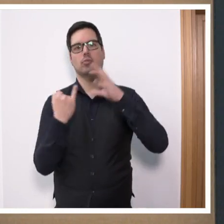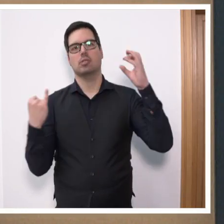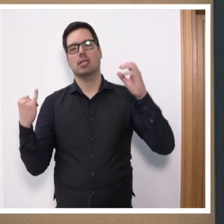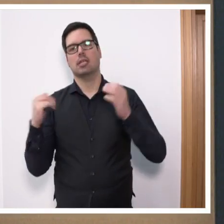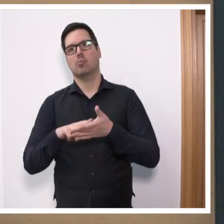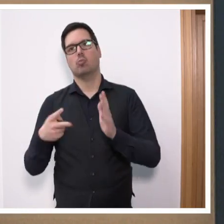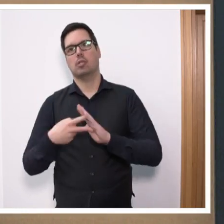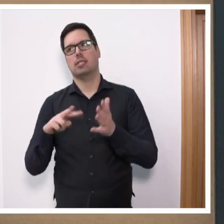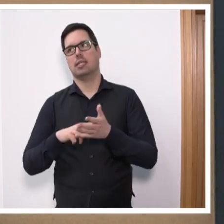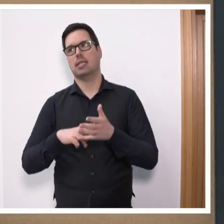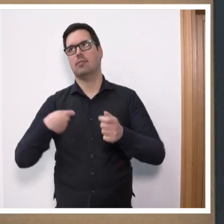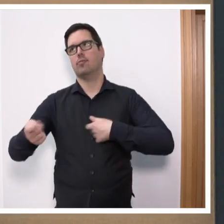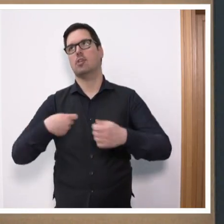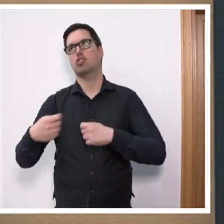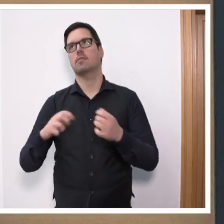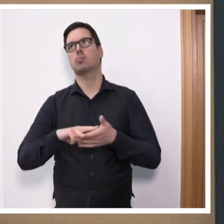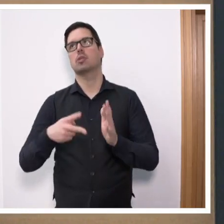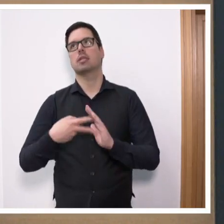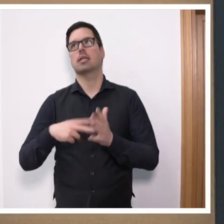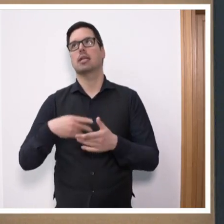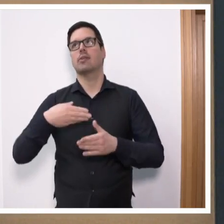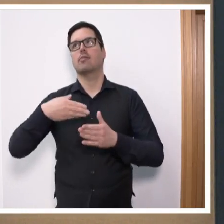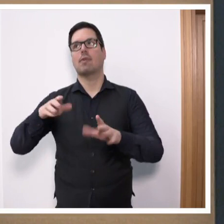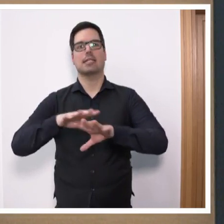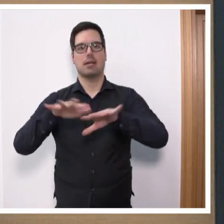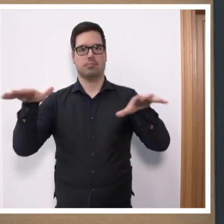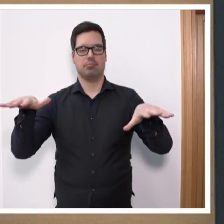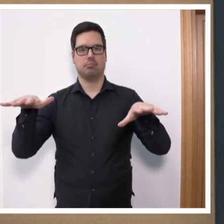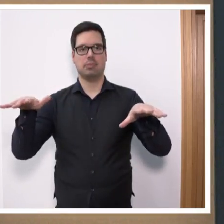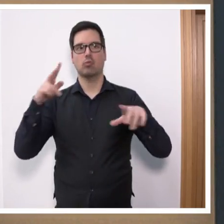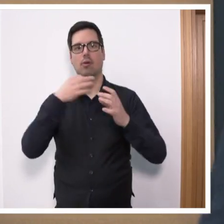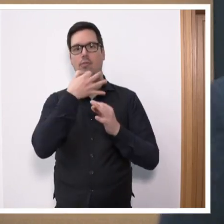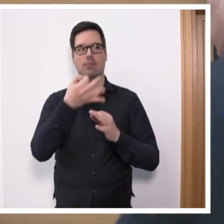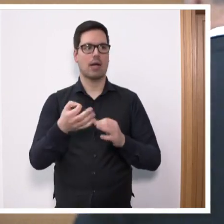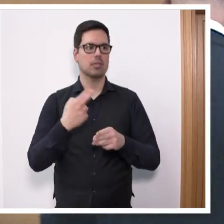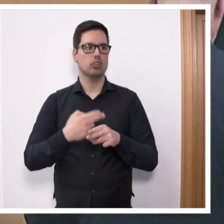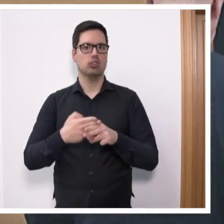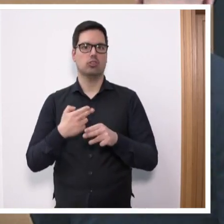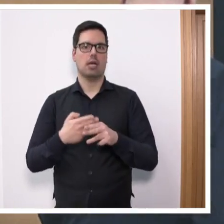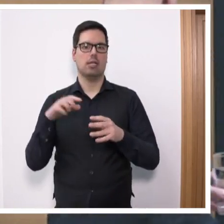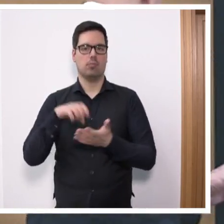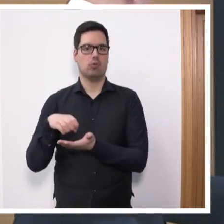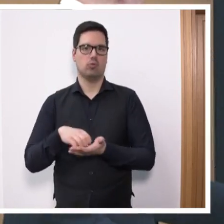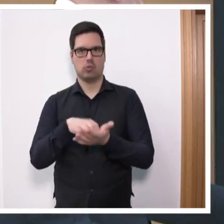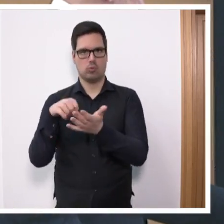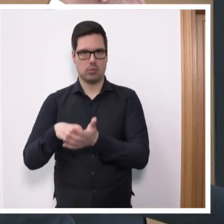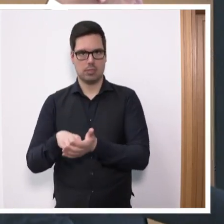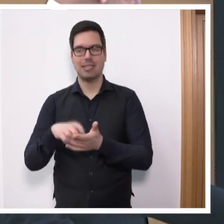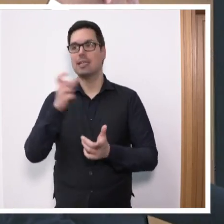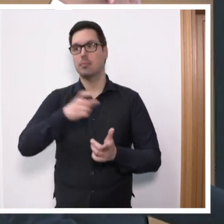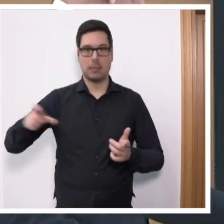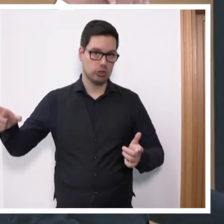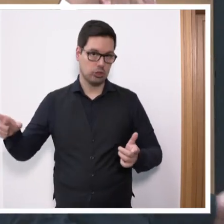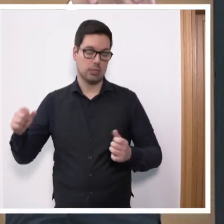Wirtschaftspolitik in der aktuellen Zeit muss weiter gefasst sein, als ausschließlich die Frage der reinen Stahlproduktion zu besprechen. Die Menschen haben